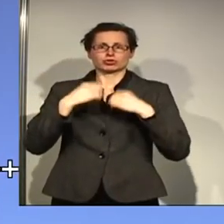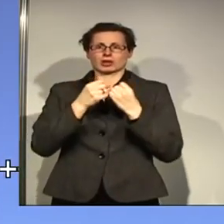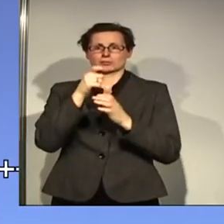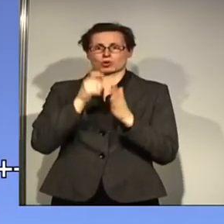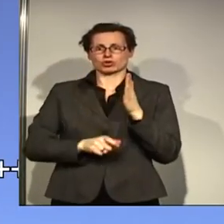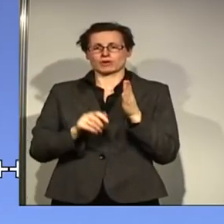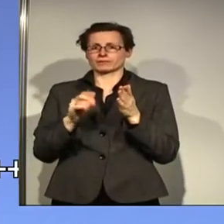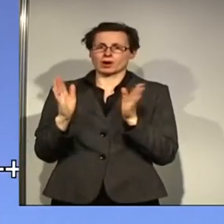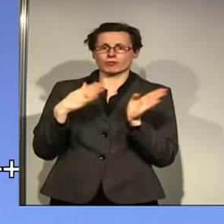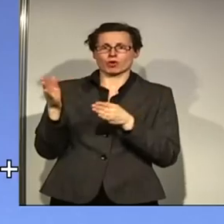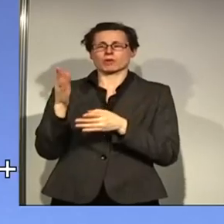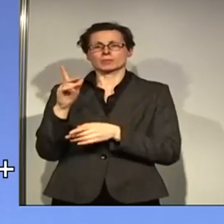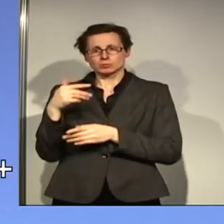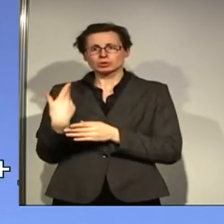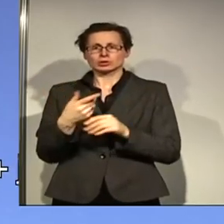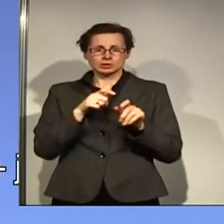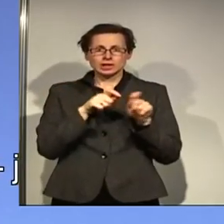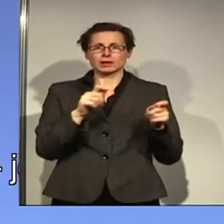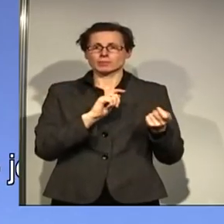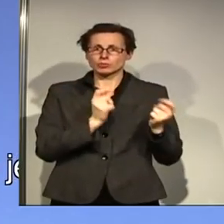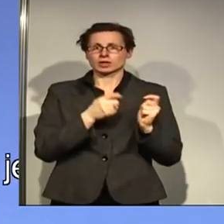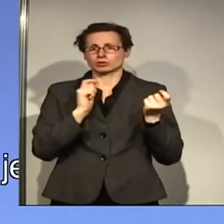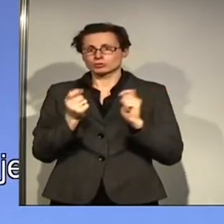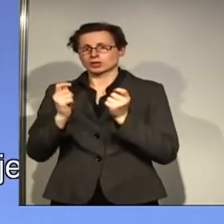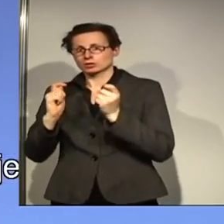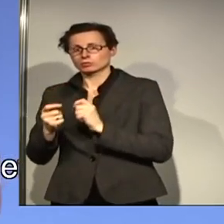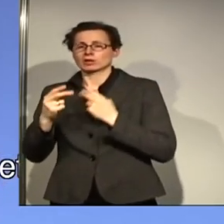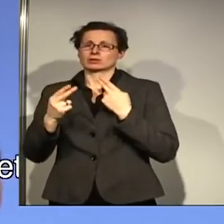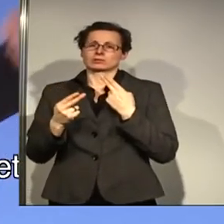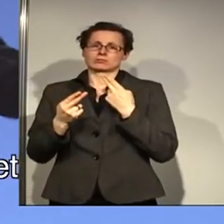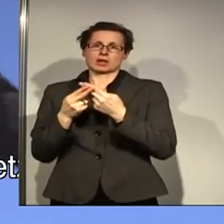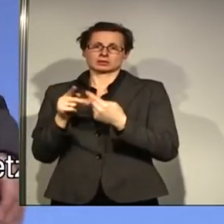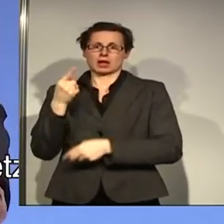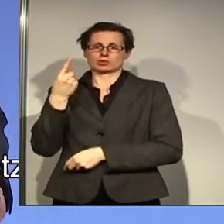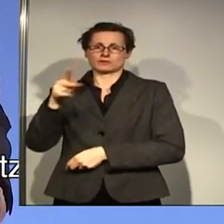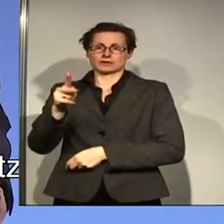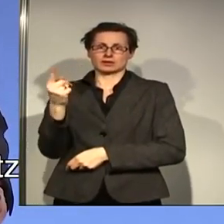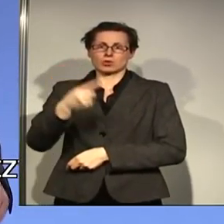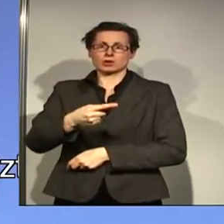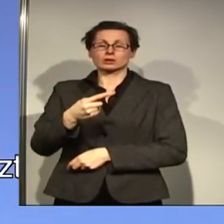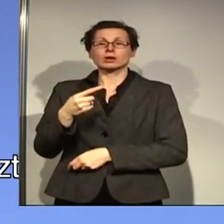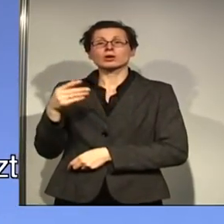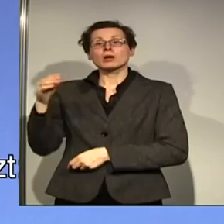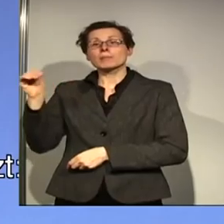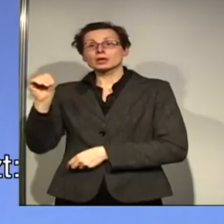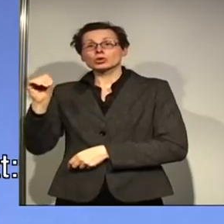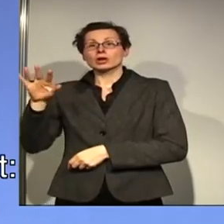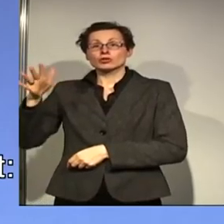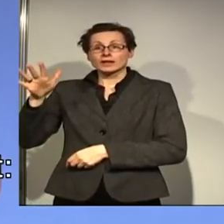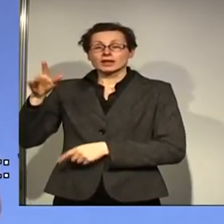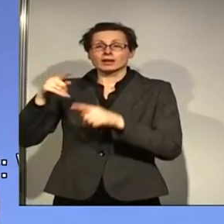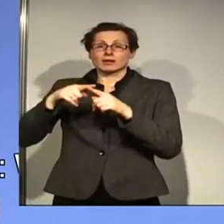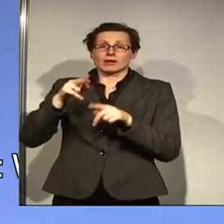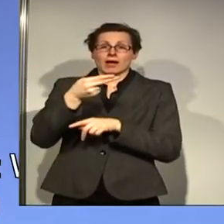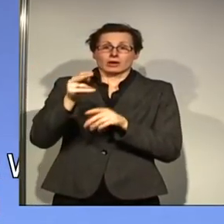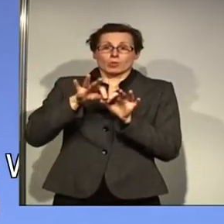Damit kommen wir auch in dieser Frage endlich im 21. Jahrhundert an. Und ohne Manuela Schwesig und Heiko Maas wäre die gläserne